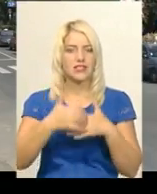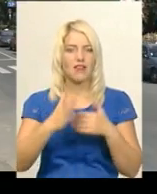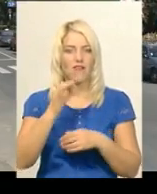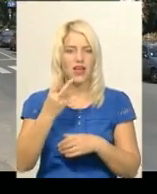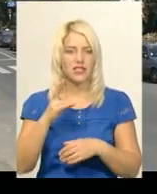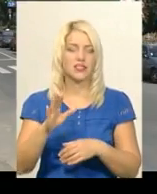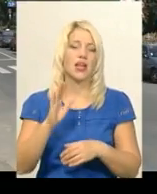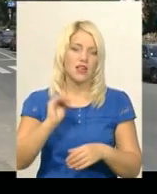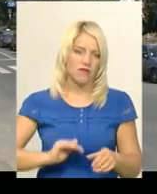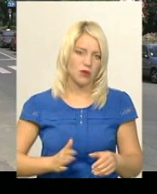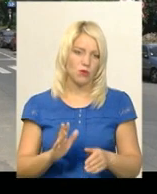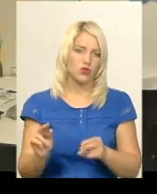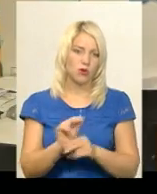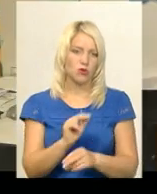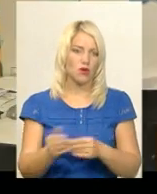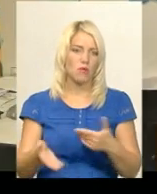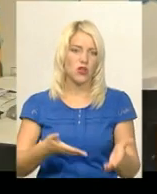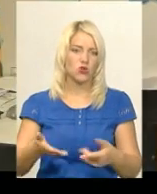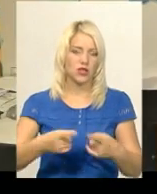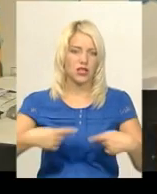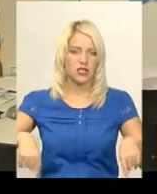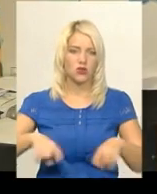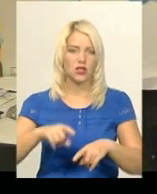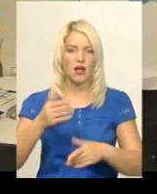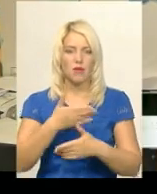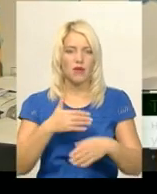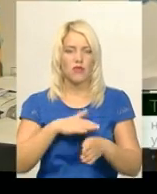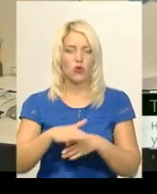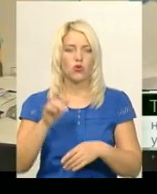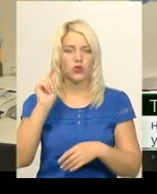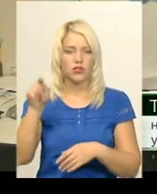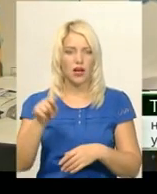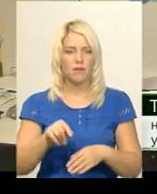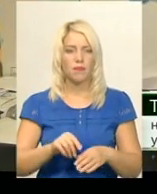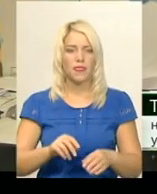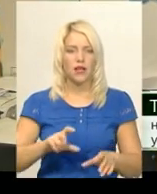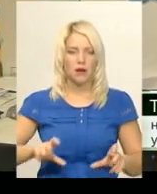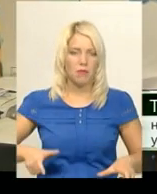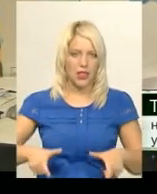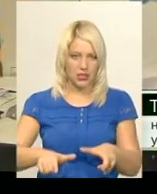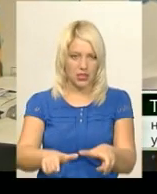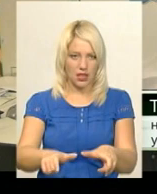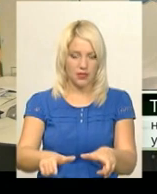розпочне ремонтувати пішохідну зону. Ми виконуємо там, на цій ділянці, мощення плиткою,